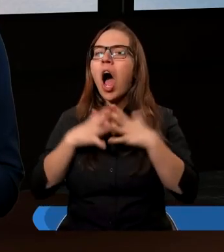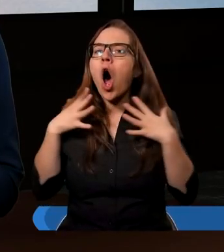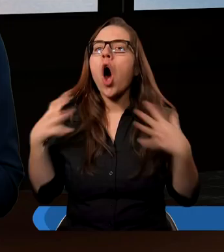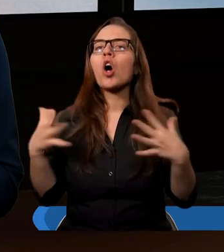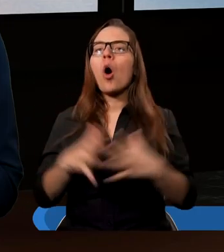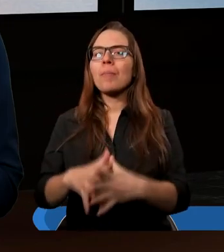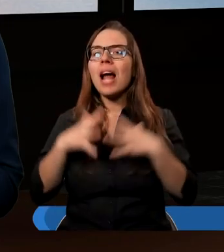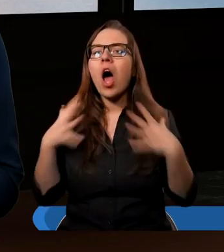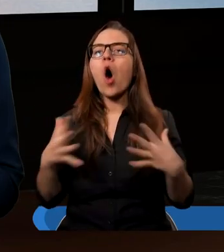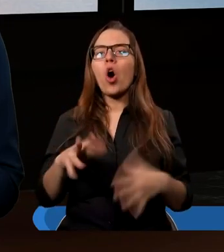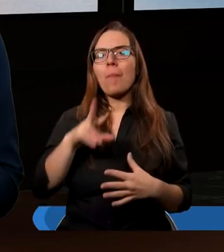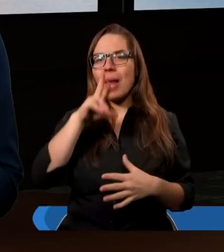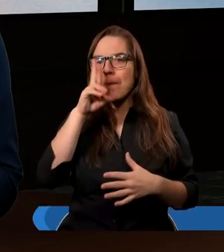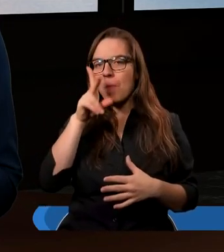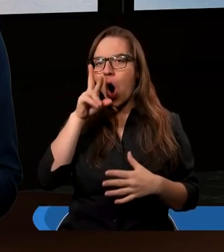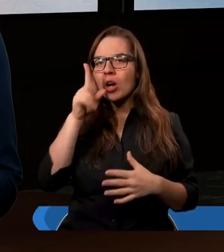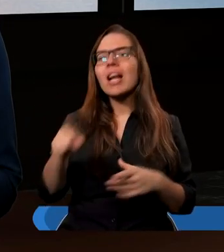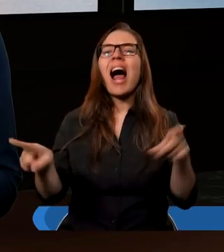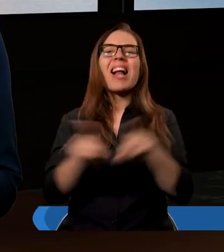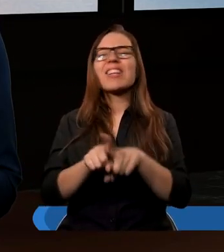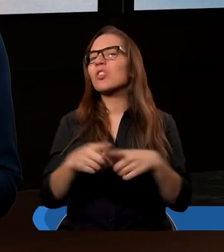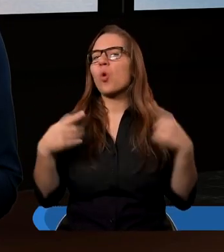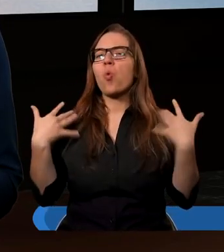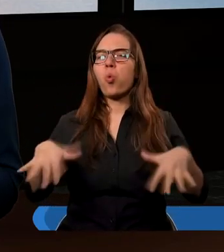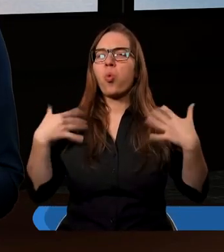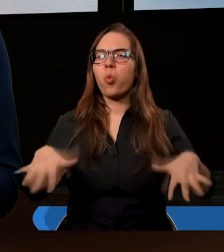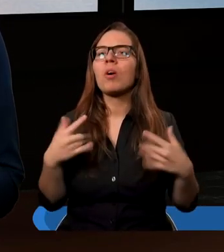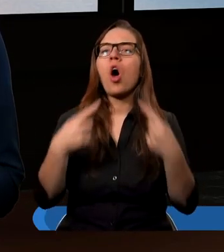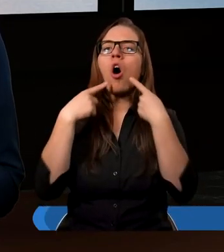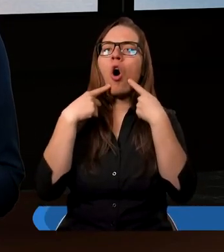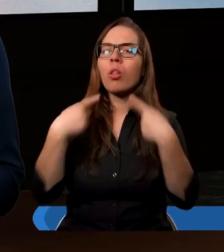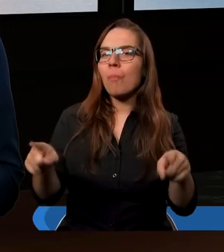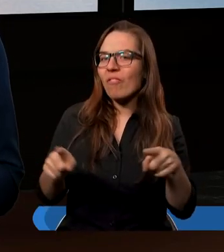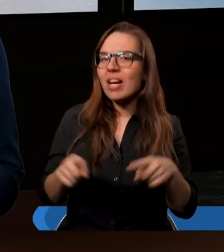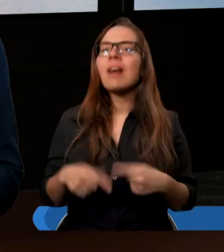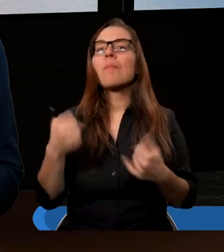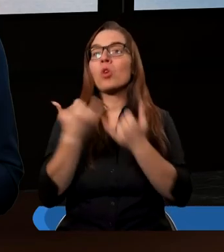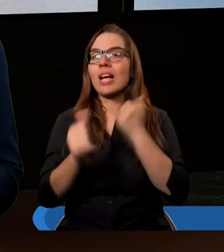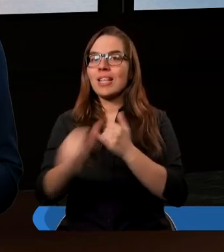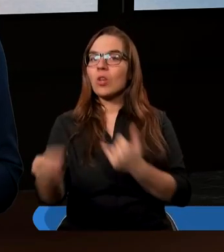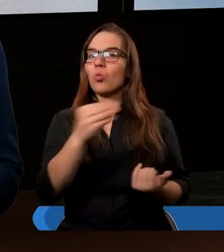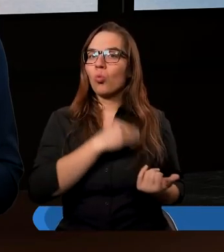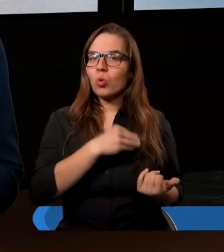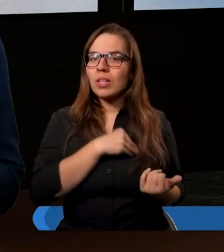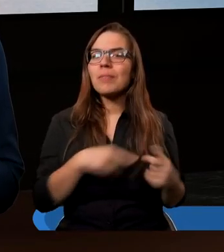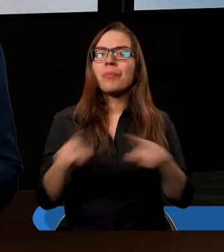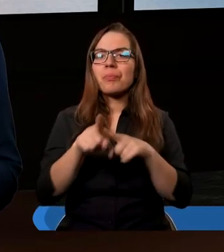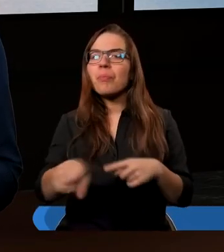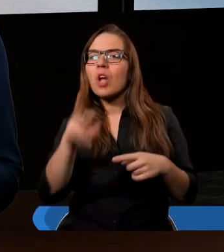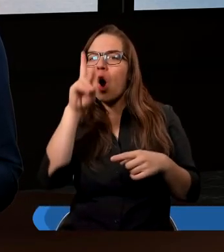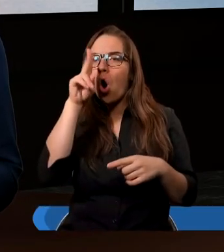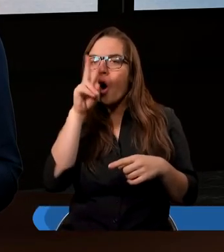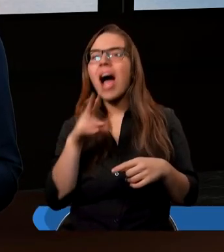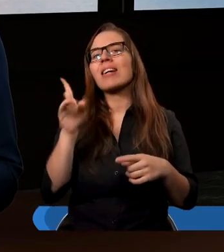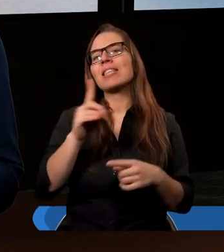pojęcie, a jednocześnie ogromna odpowiedzialność. Bo jeżeli jesteśmy uczciwi, to to się kojarzy z